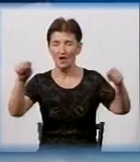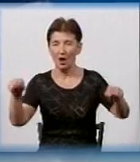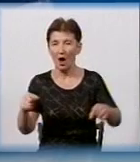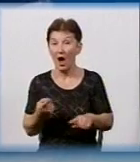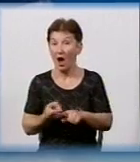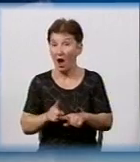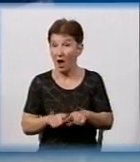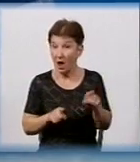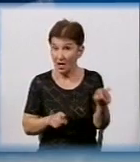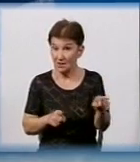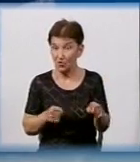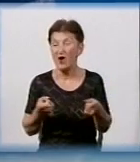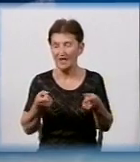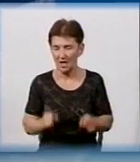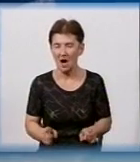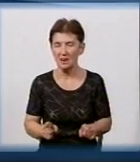реально реклама.